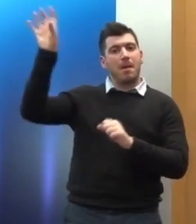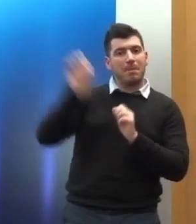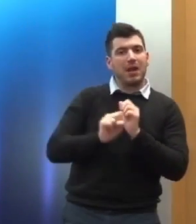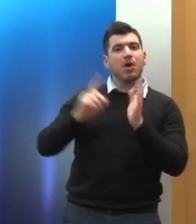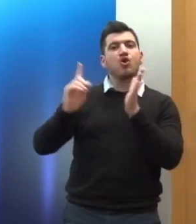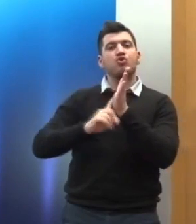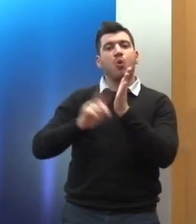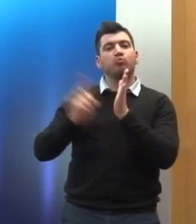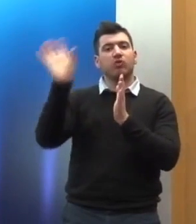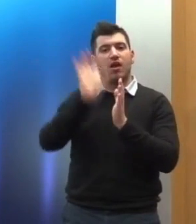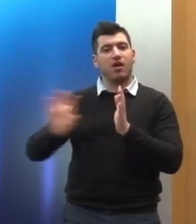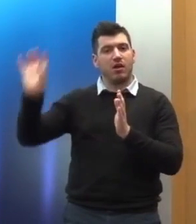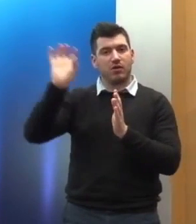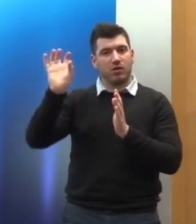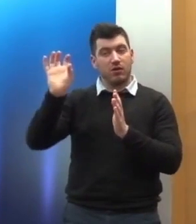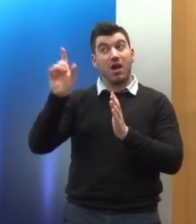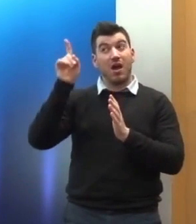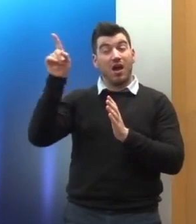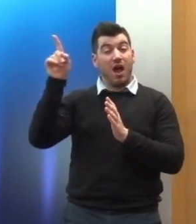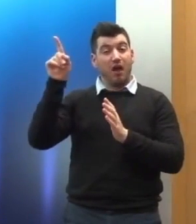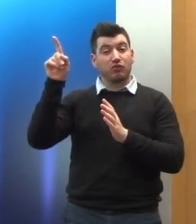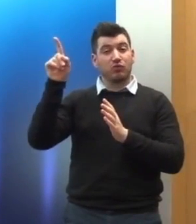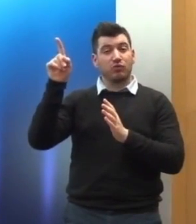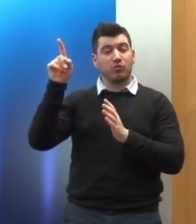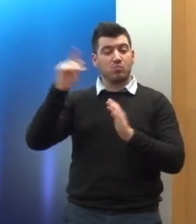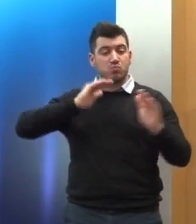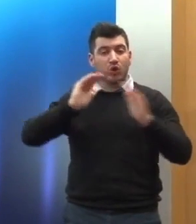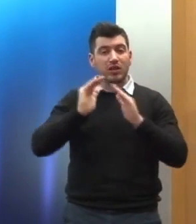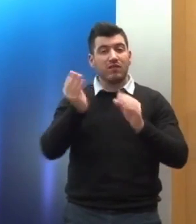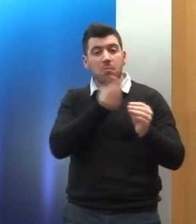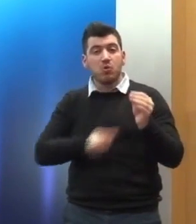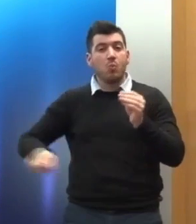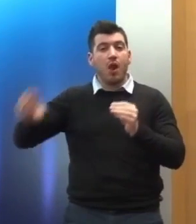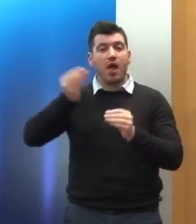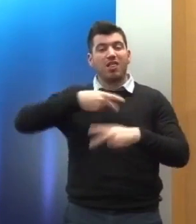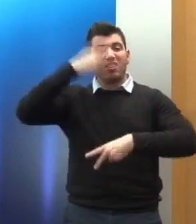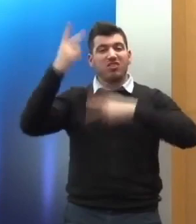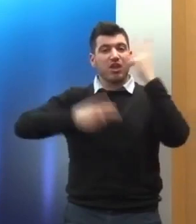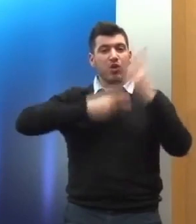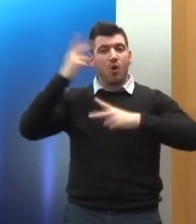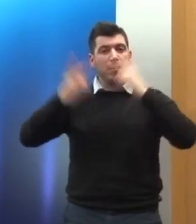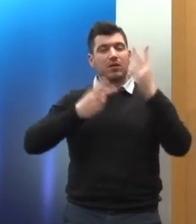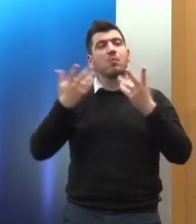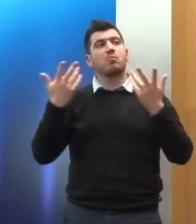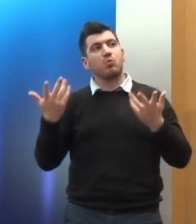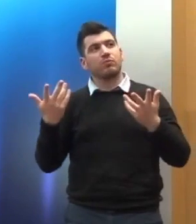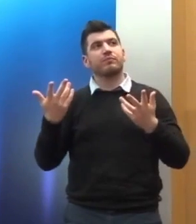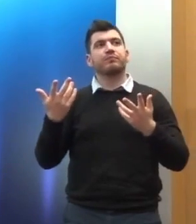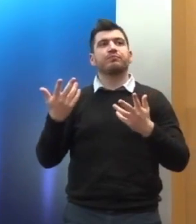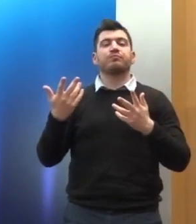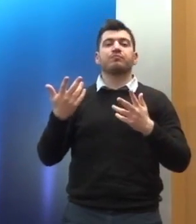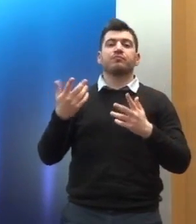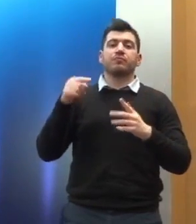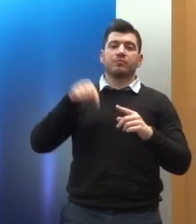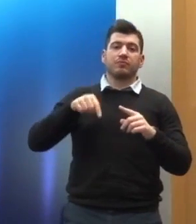ο οποίος κατοχυρώνει περαιτέρω δικαιώματα για το οποίο είχαμε επιφυλαχθεί στην